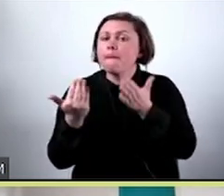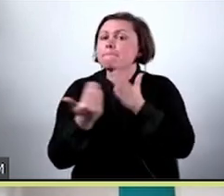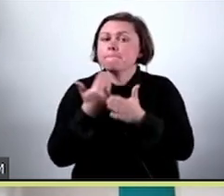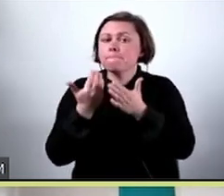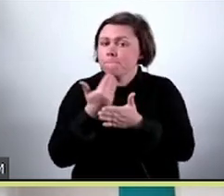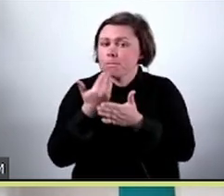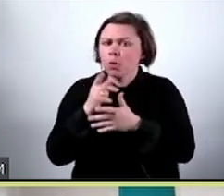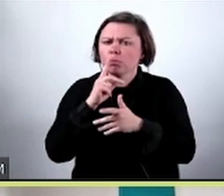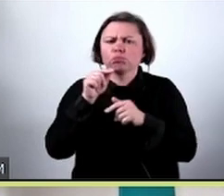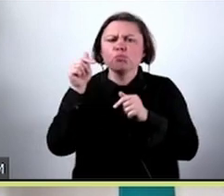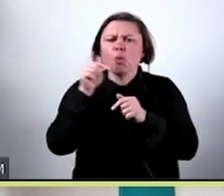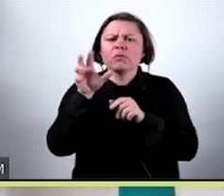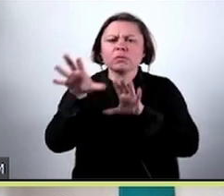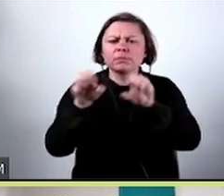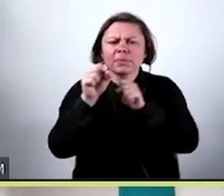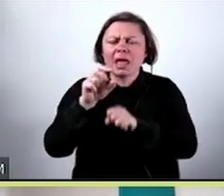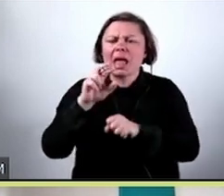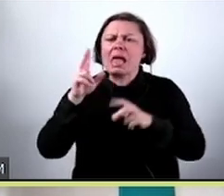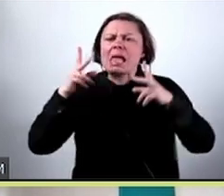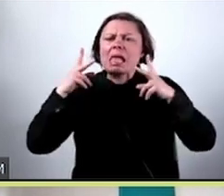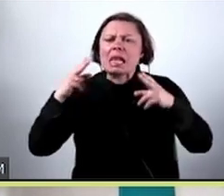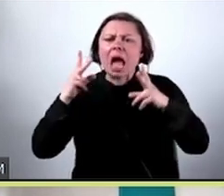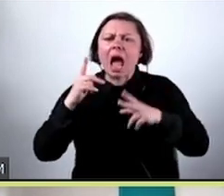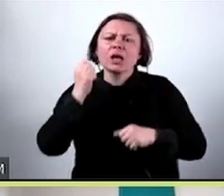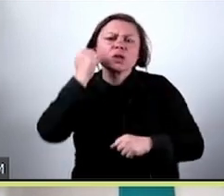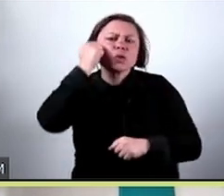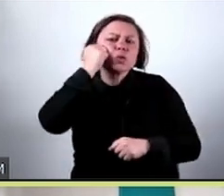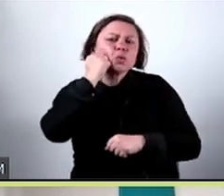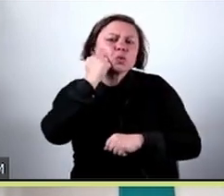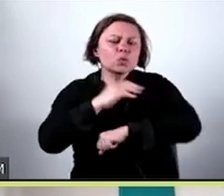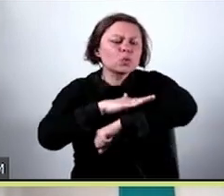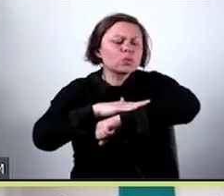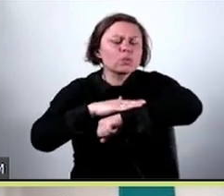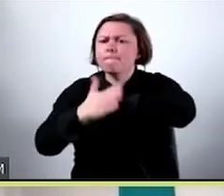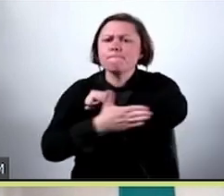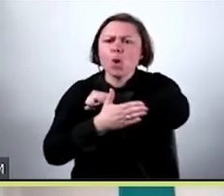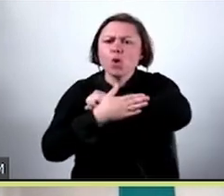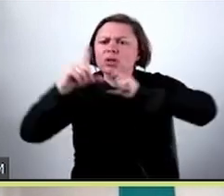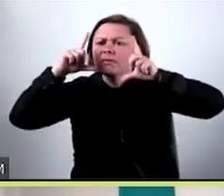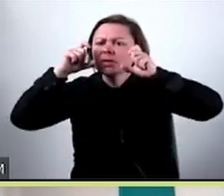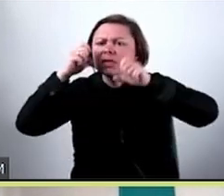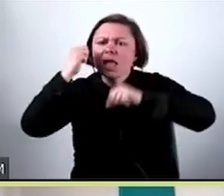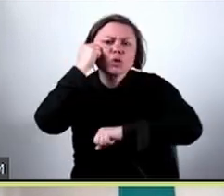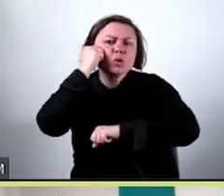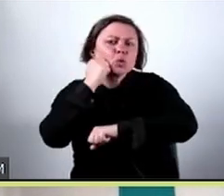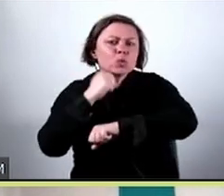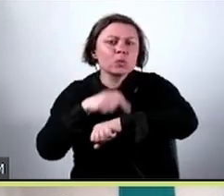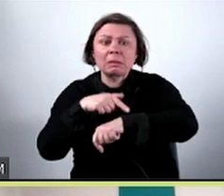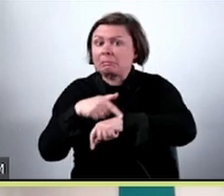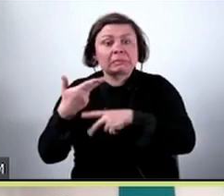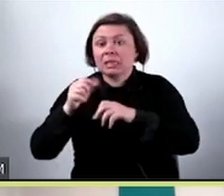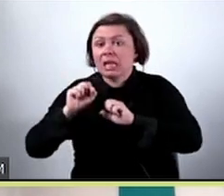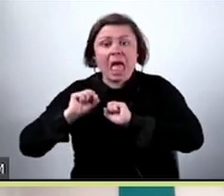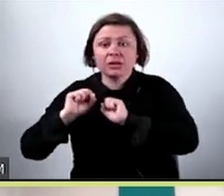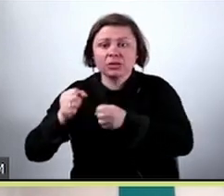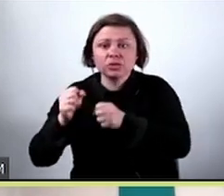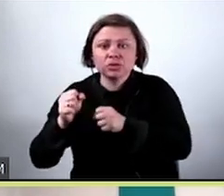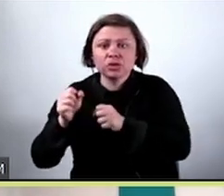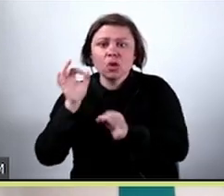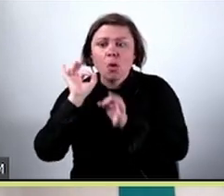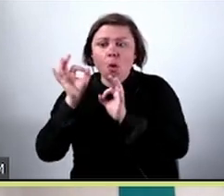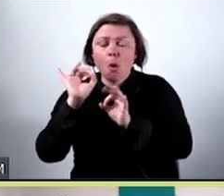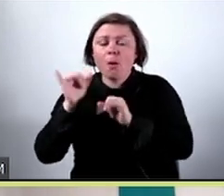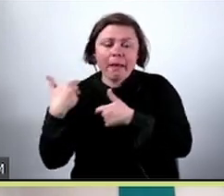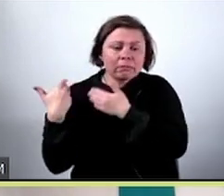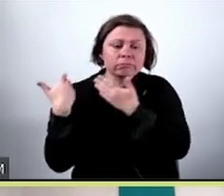który miał wykrywać raka skóry na podstawie zdjęć skóry i okazało się, że nie działa na danych, które